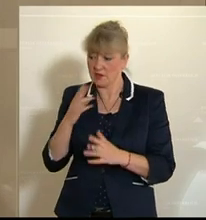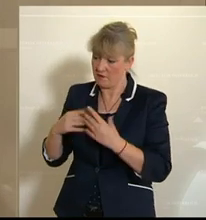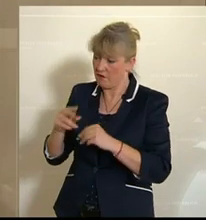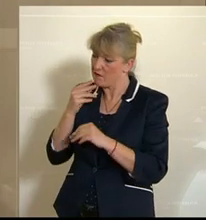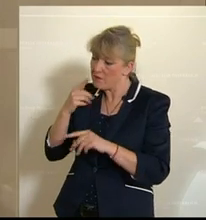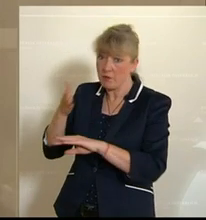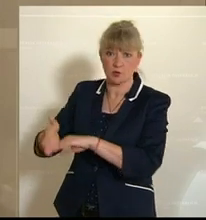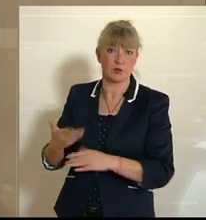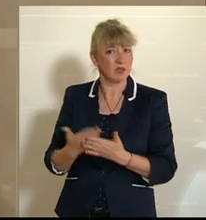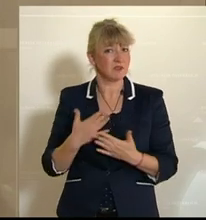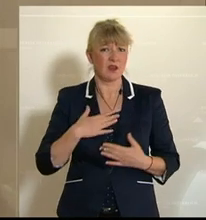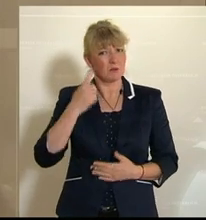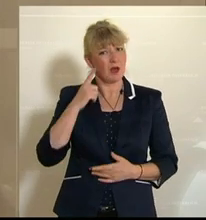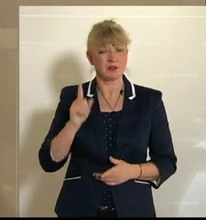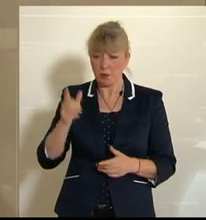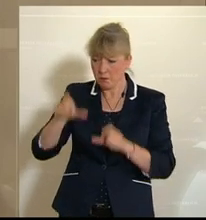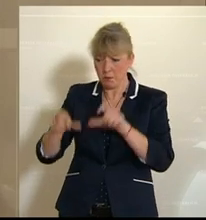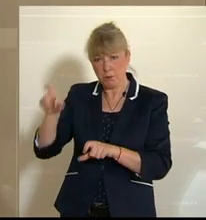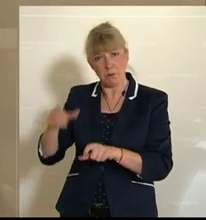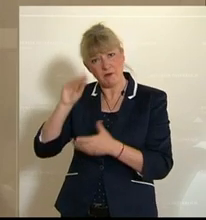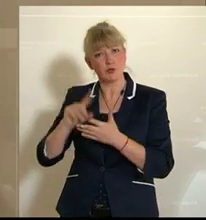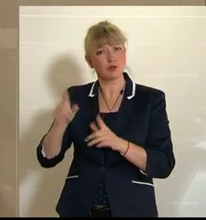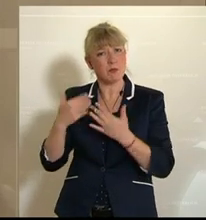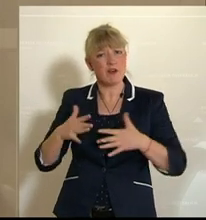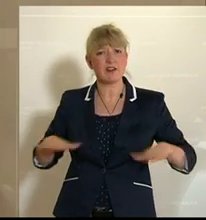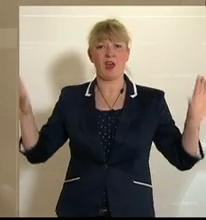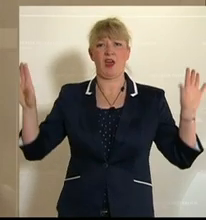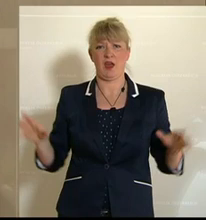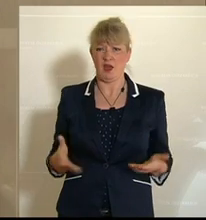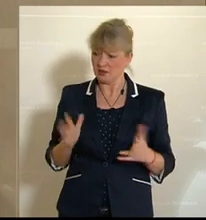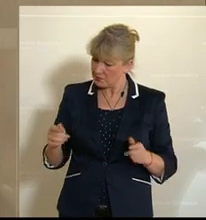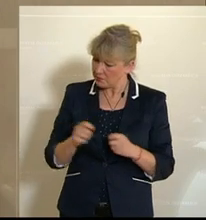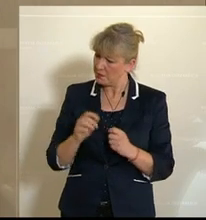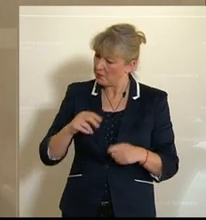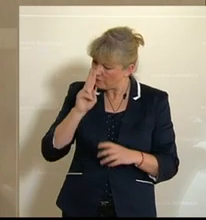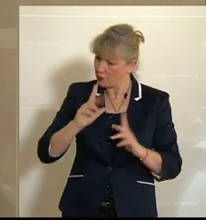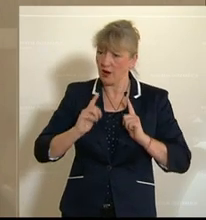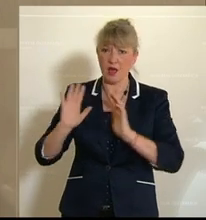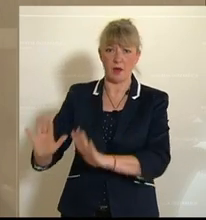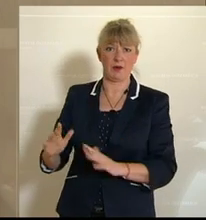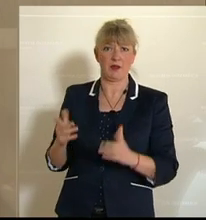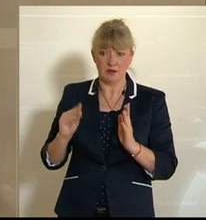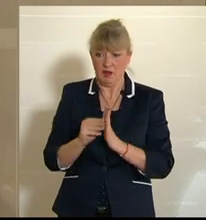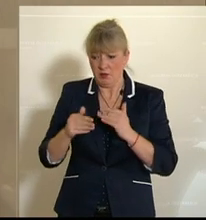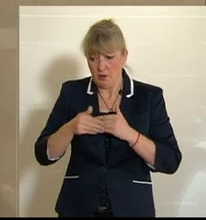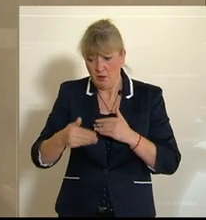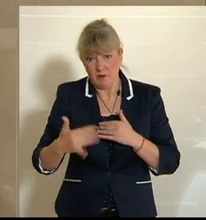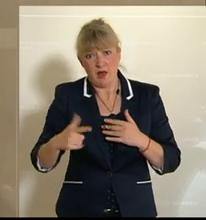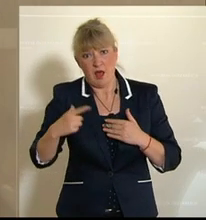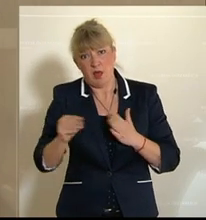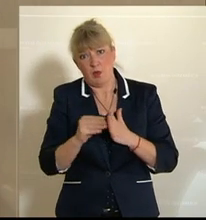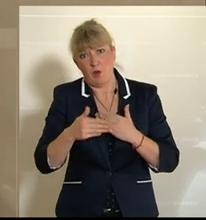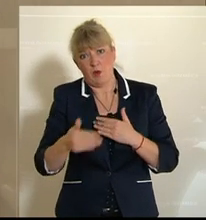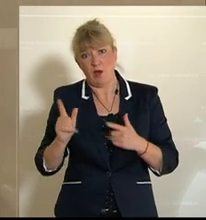wollen. Ich erwarte mir daher mehr Freiheit für die Bewohner. Sie haben es sich verdient, ein würdiges Dasein zu führen, solange sie es noch erleben dürfen. Und ihre